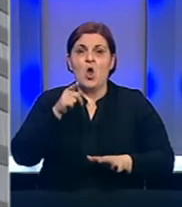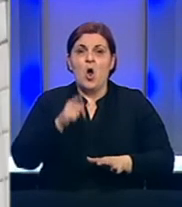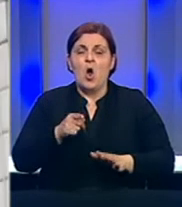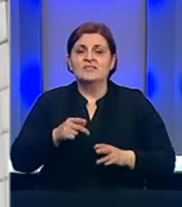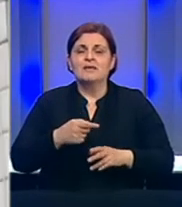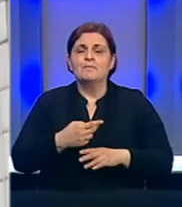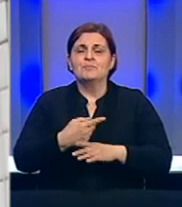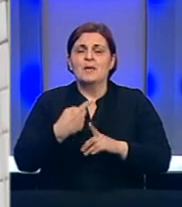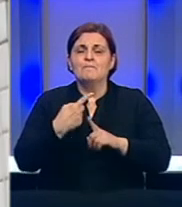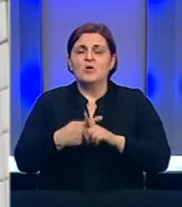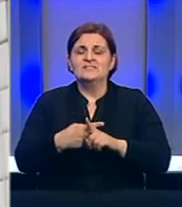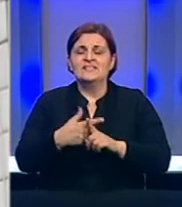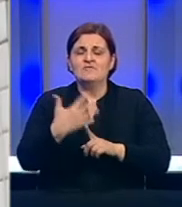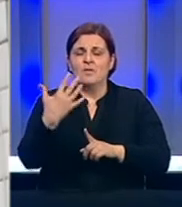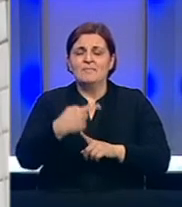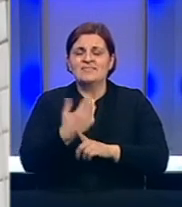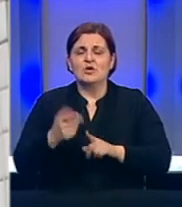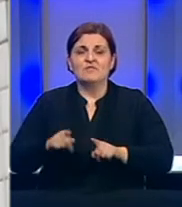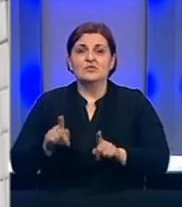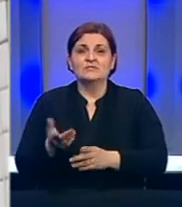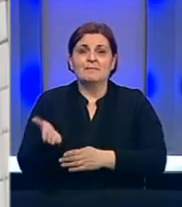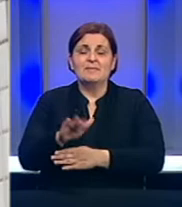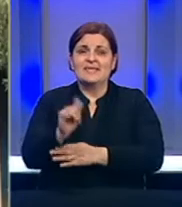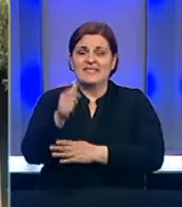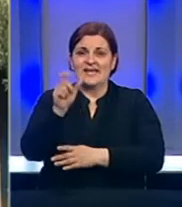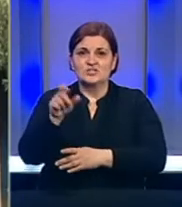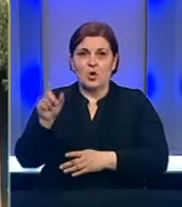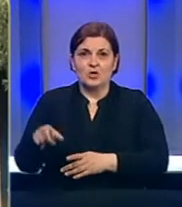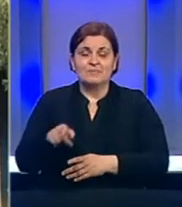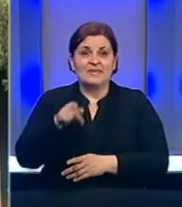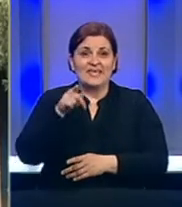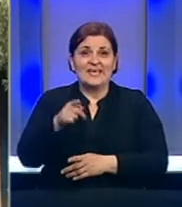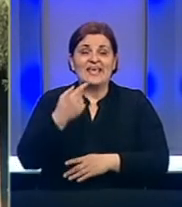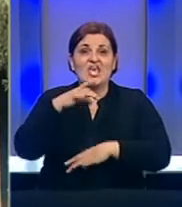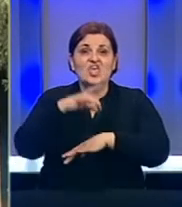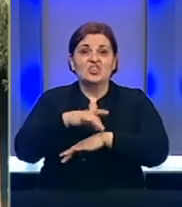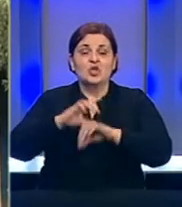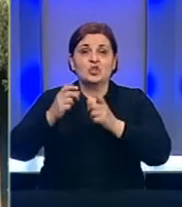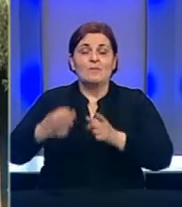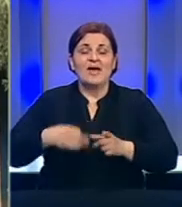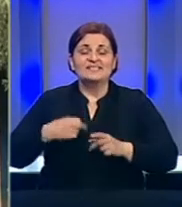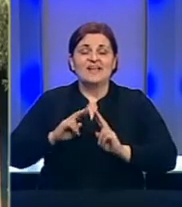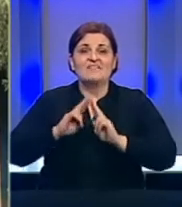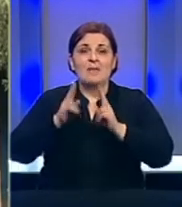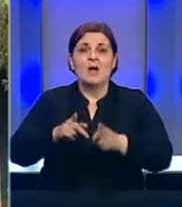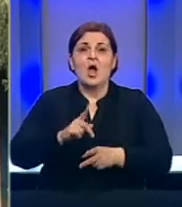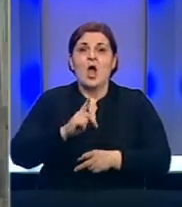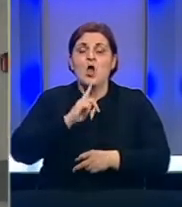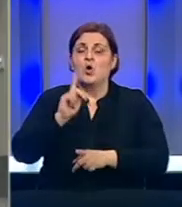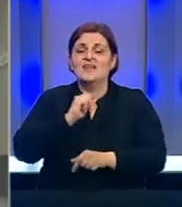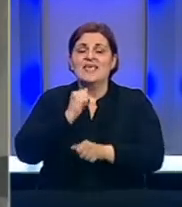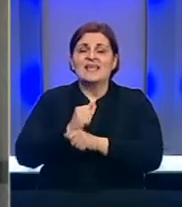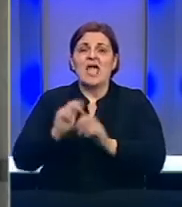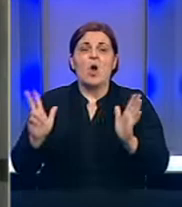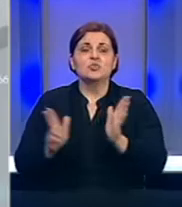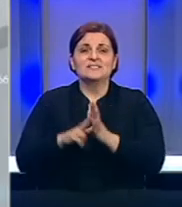virus pozitivno njih pet. Do sada je preminulo 11 osoba, među njima i ljekar Doma zdravlja Mostar, koji nije radio od 18.